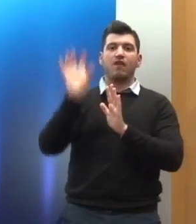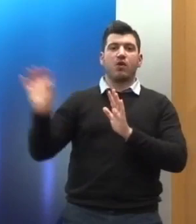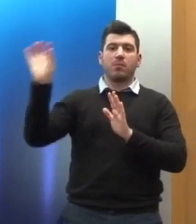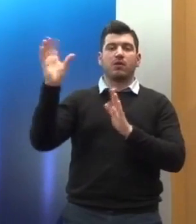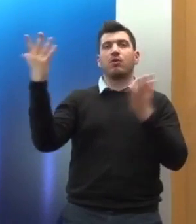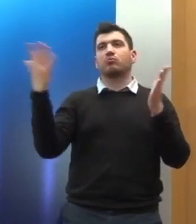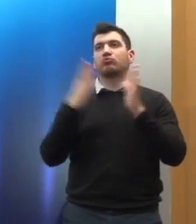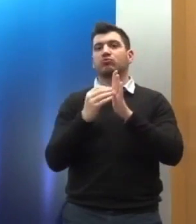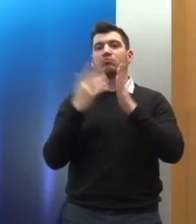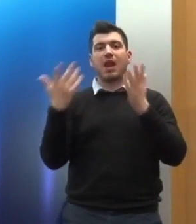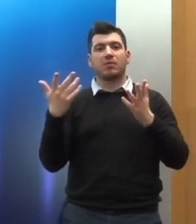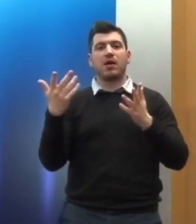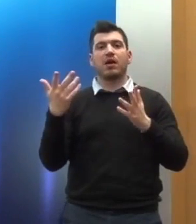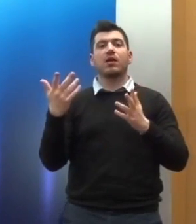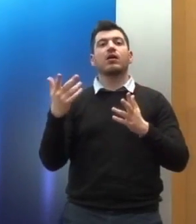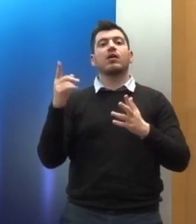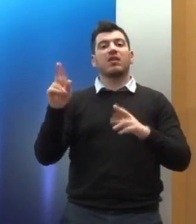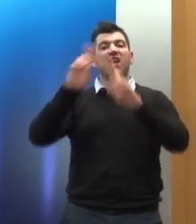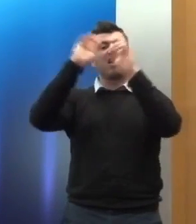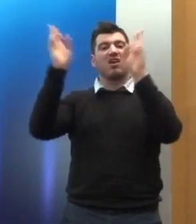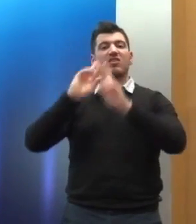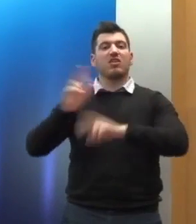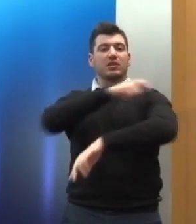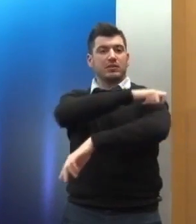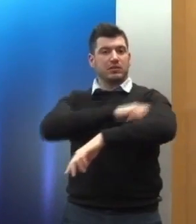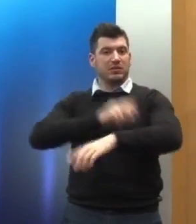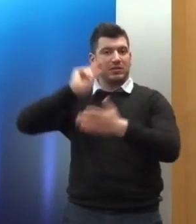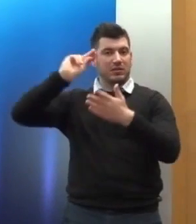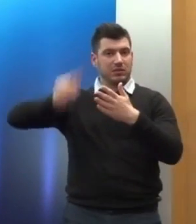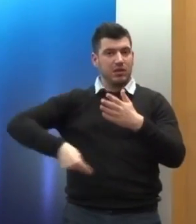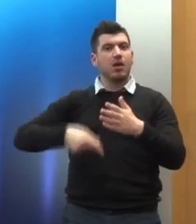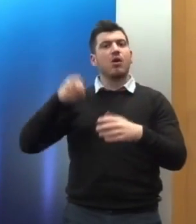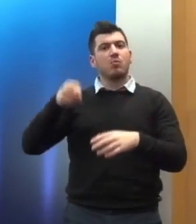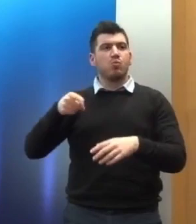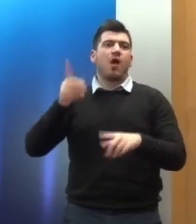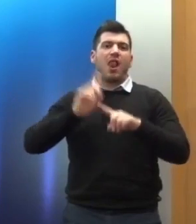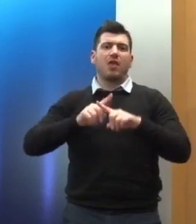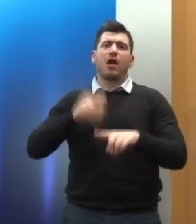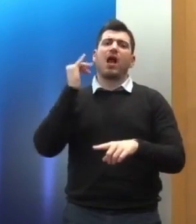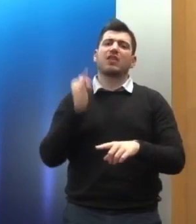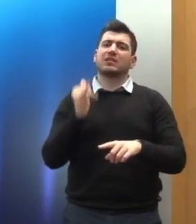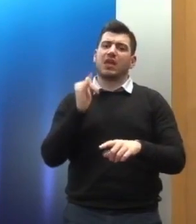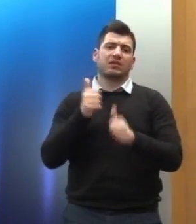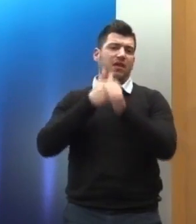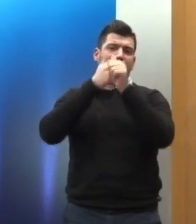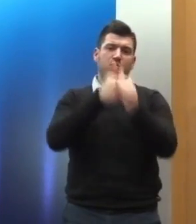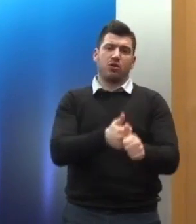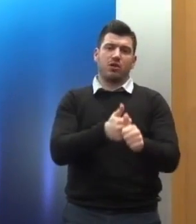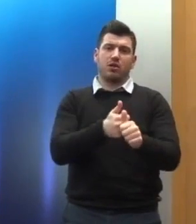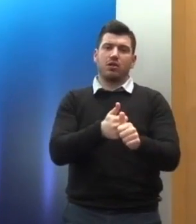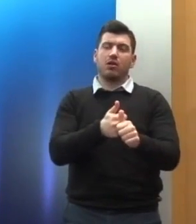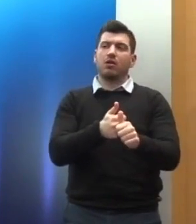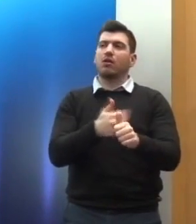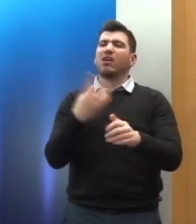διεθνών οργάνων προστασίας των δικαιωμάτων που η χώρα μας είχε καθυστερήσει να κυρώσει. Ήδη αναφέρω ότι μετά από 20 χρόνια